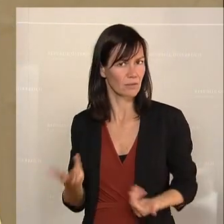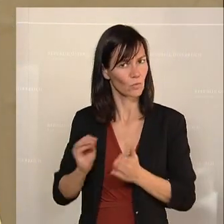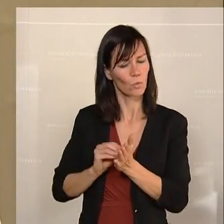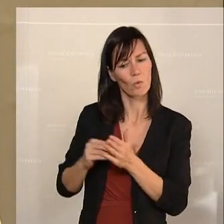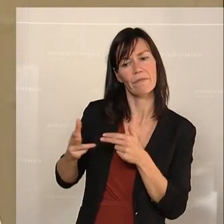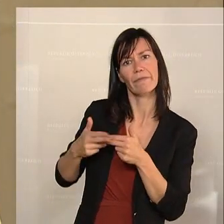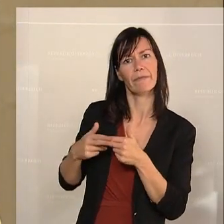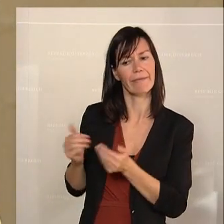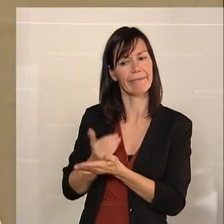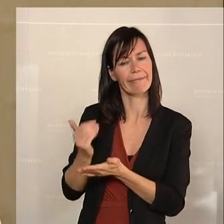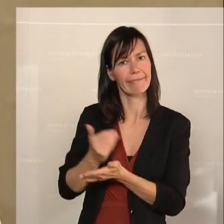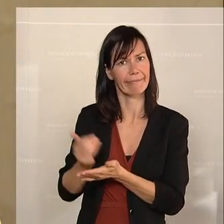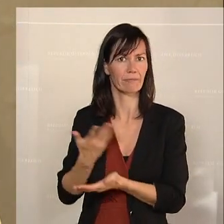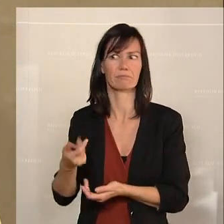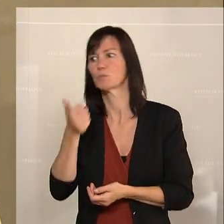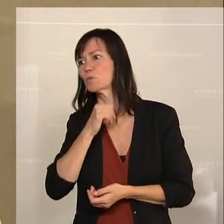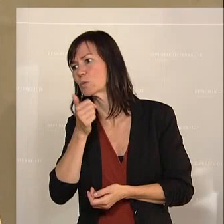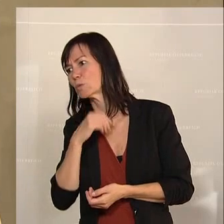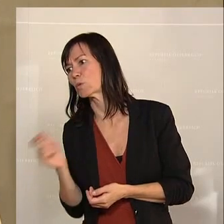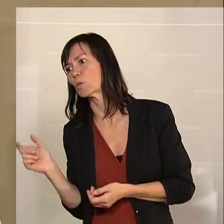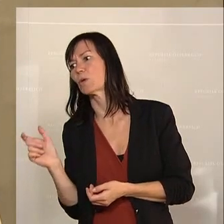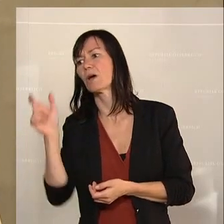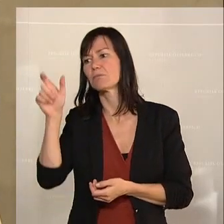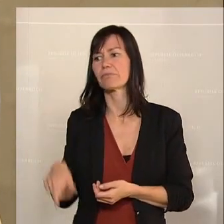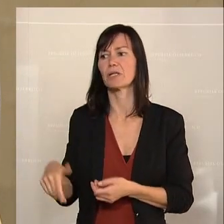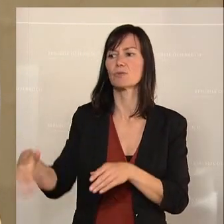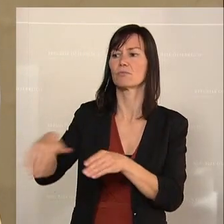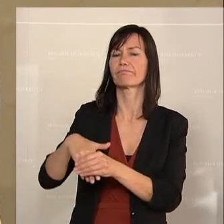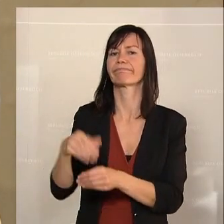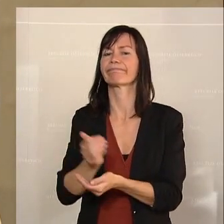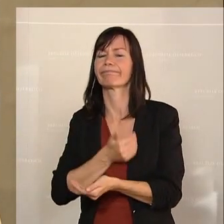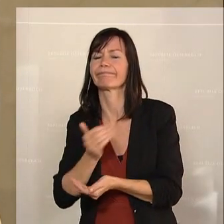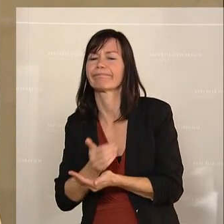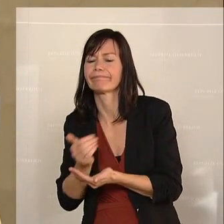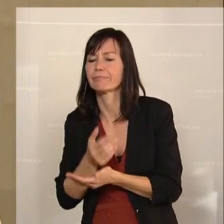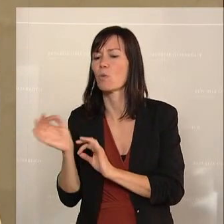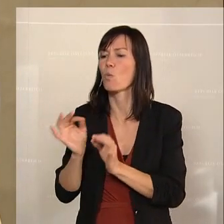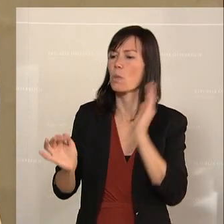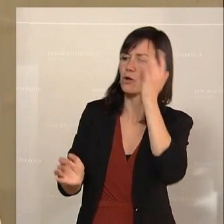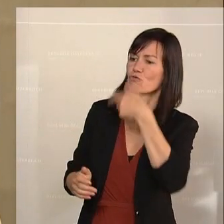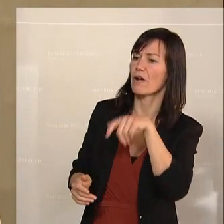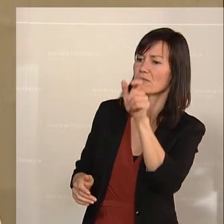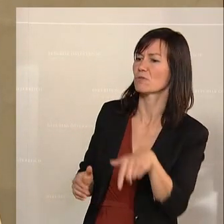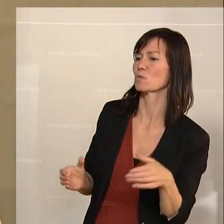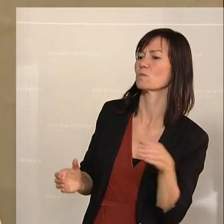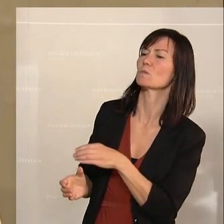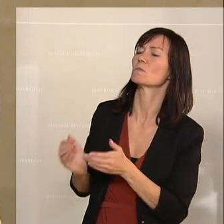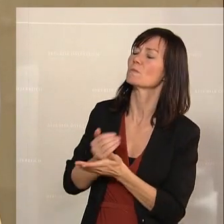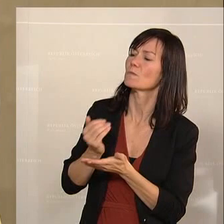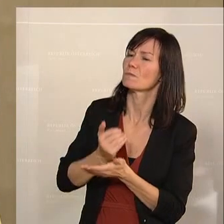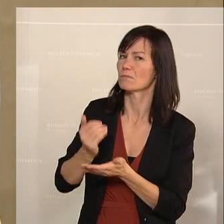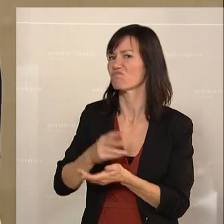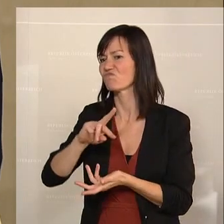noch die Taschen füllen. Einmal ist es halt ein grüner, dann ist es wieder ein schwarzer. Aber Sie führen ja Ihr korruptives Handeln unendlich fort.